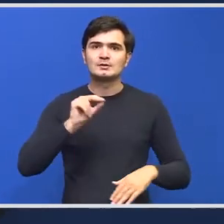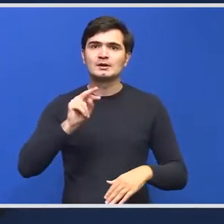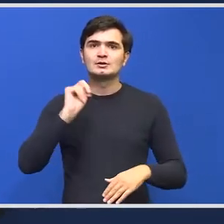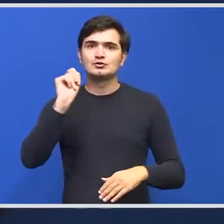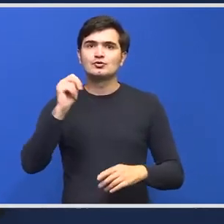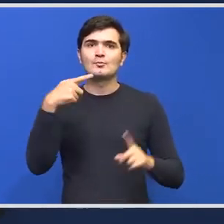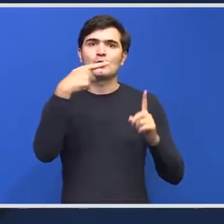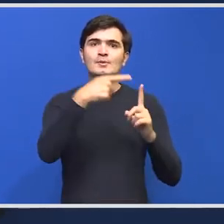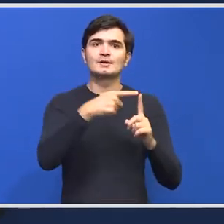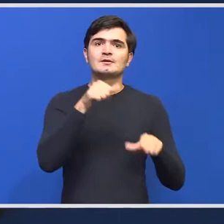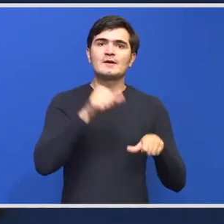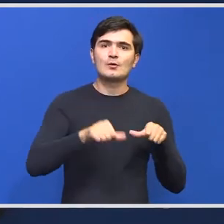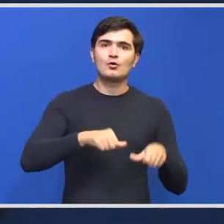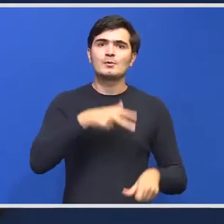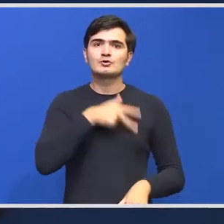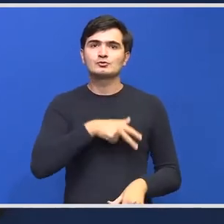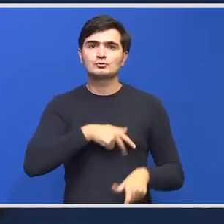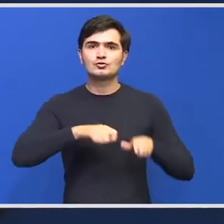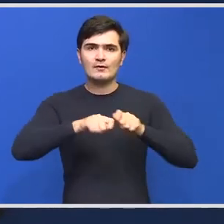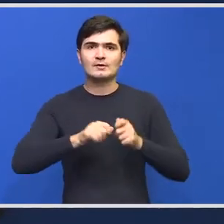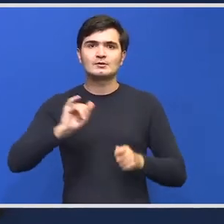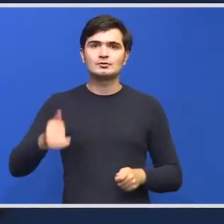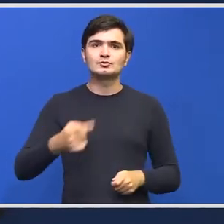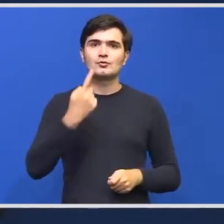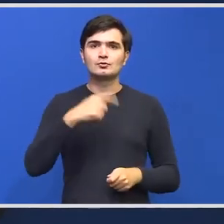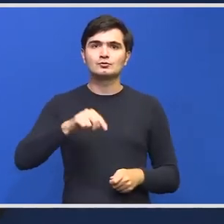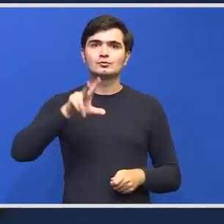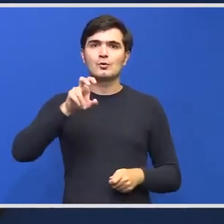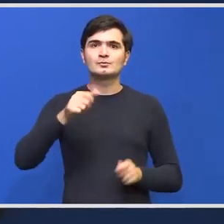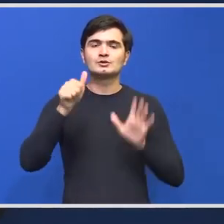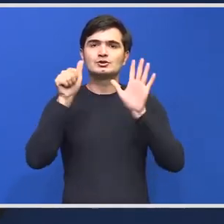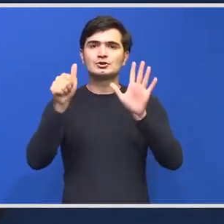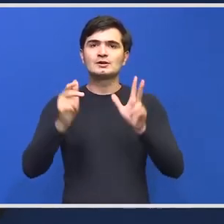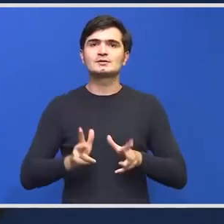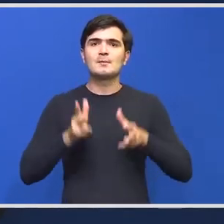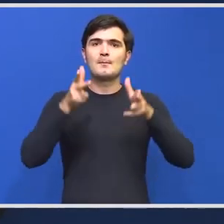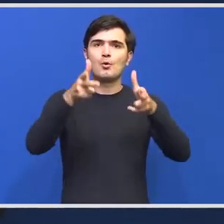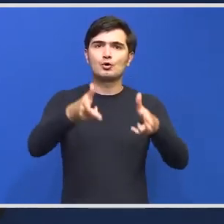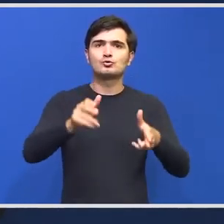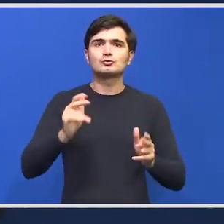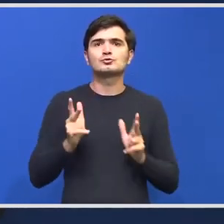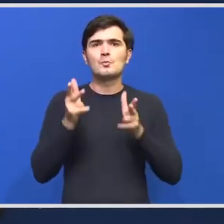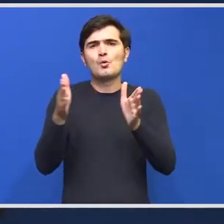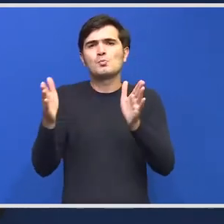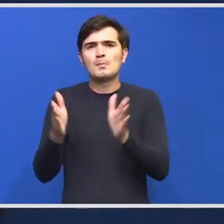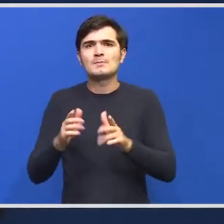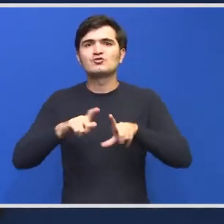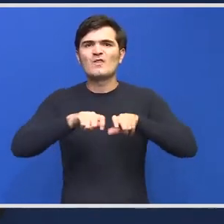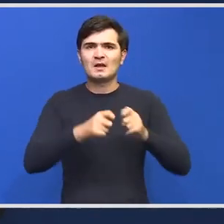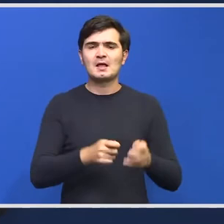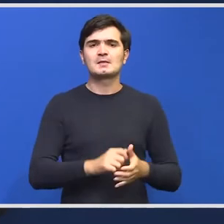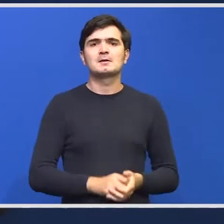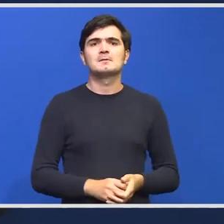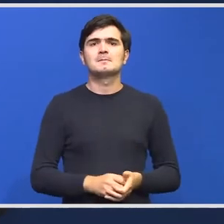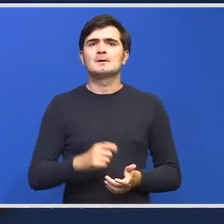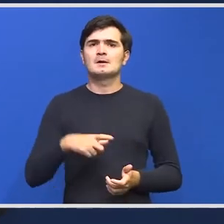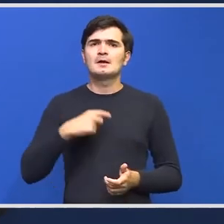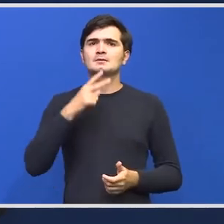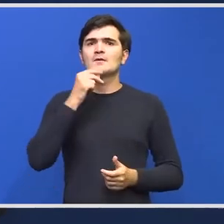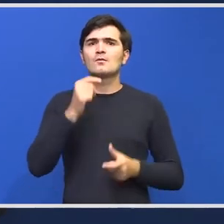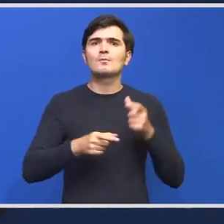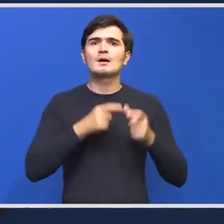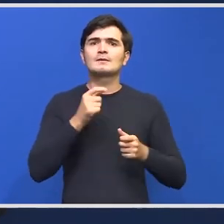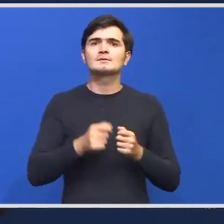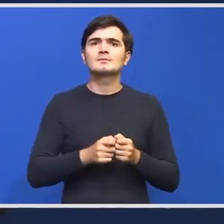-sociale afectate, 186 de poduri și podețe afectate. Este vorba